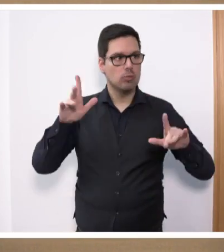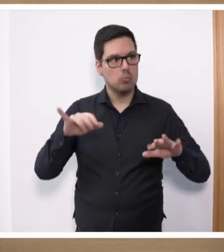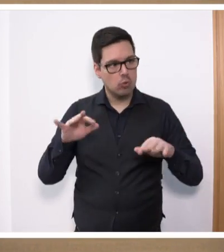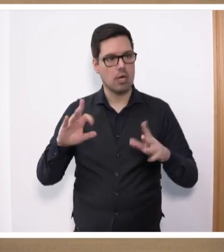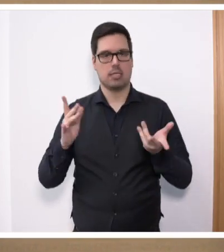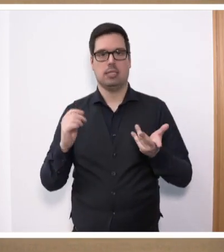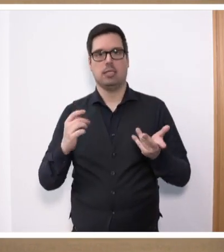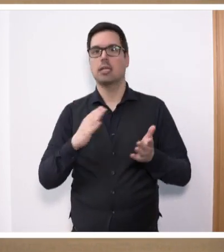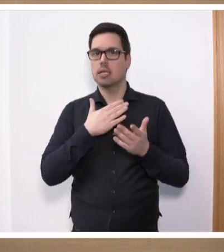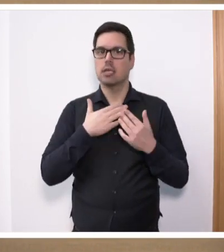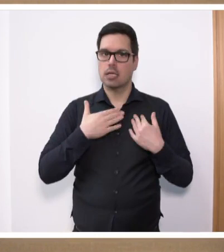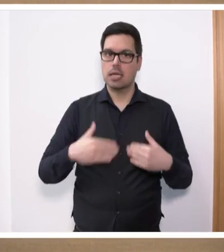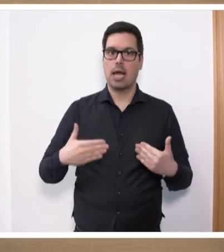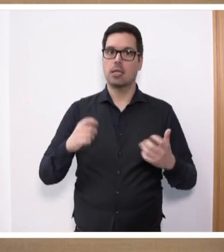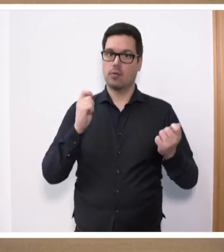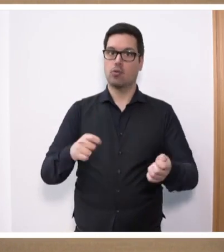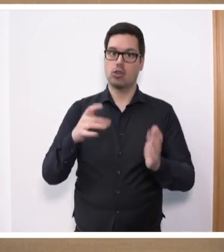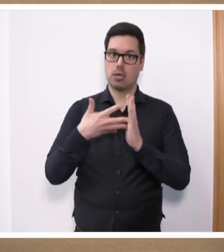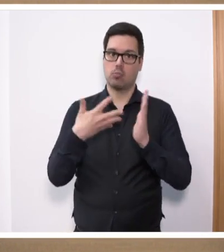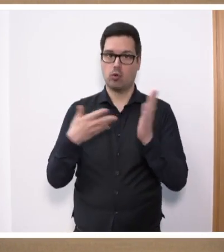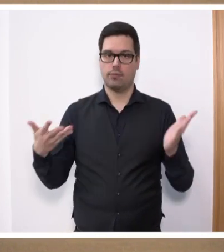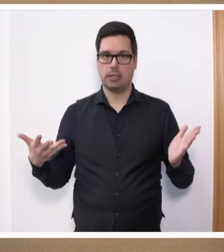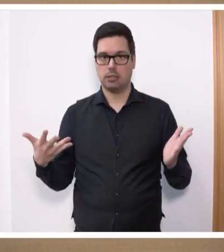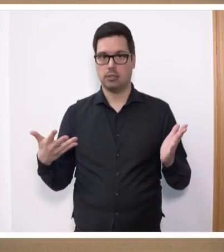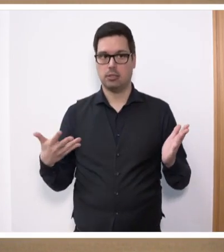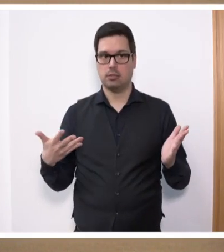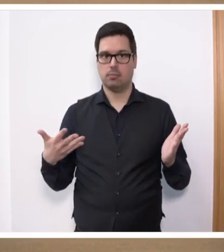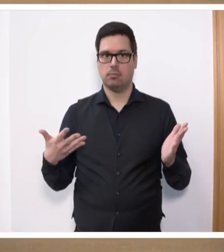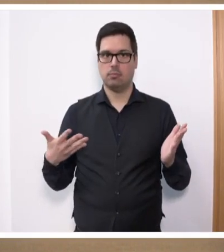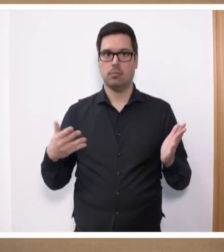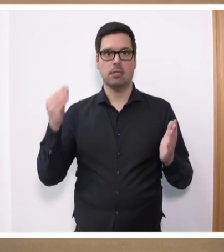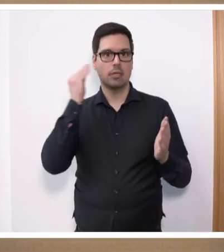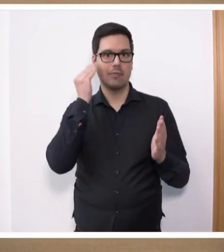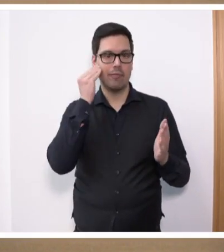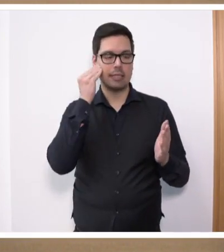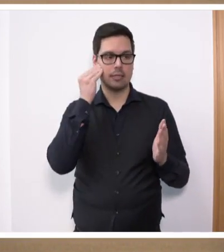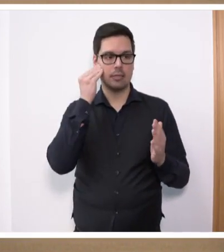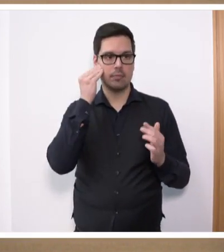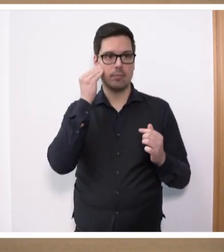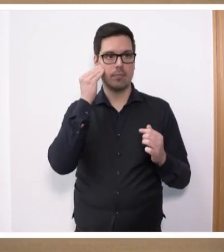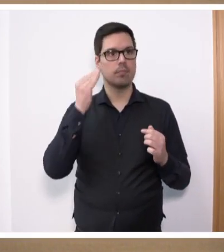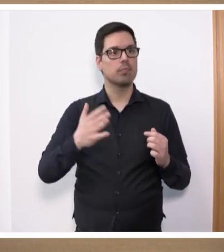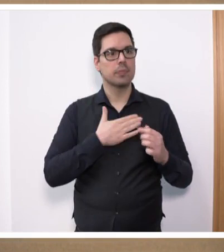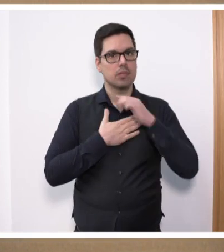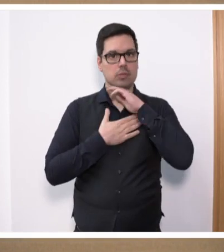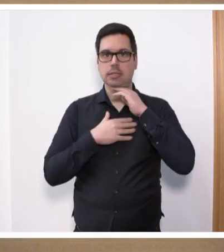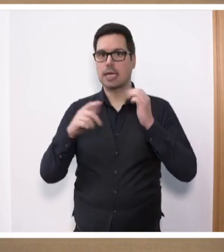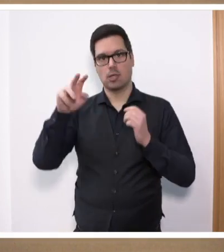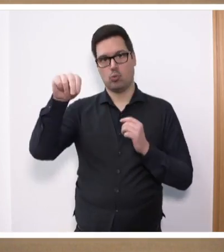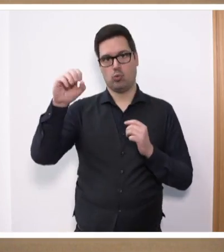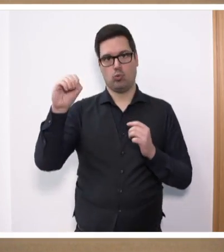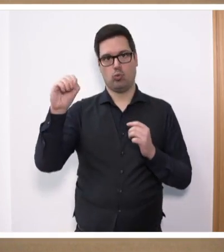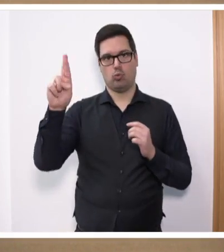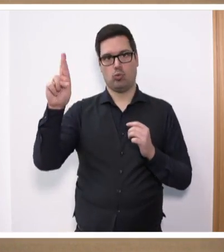gerne bereit, diese konkreten Vorschläge zu prüfen. Wenn allerdings uns keine konkreten Normen vorgelegt